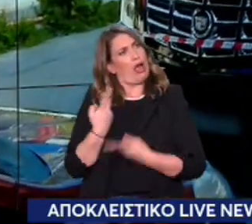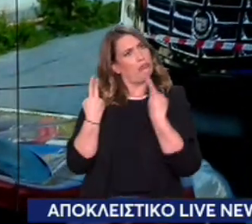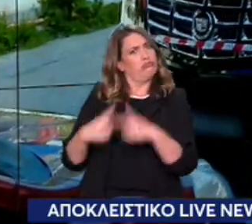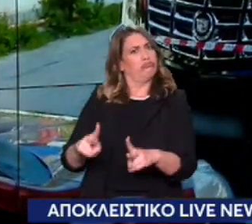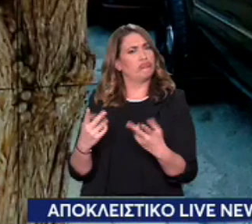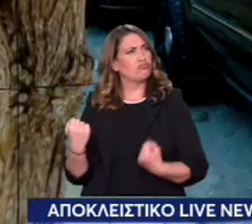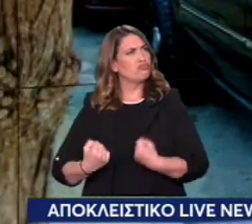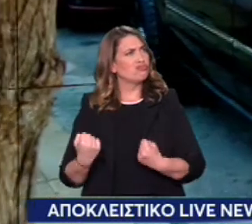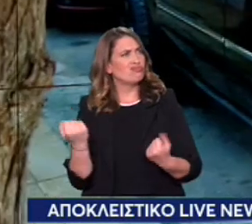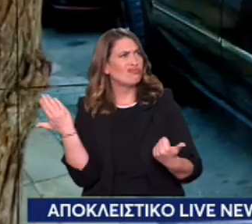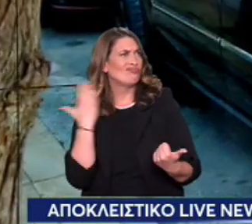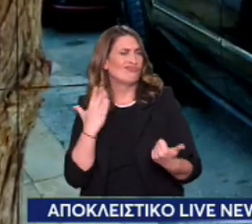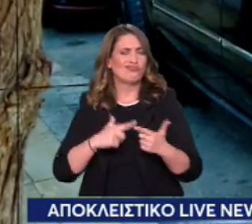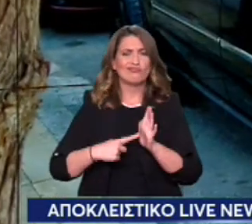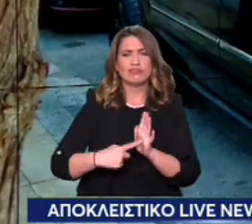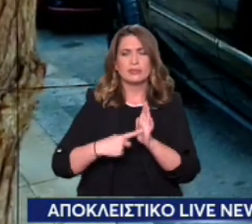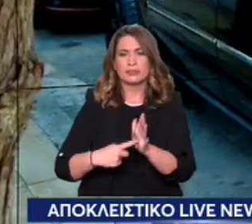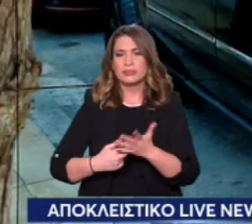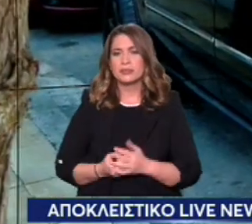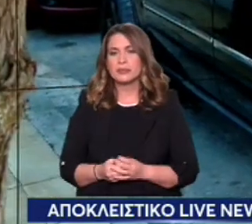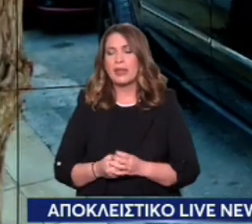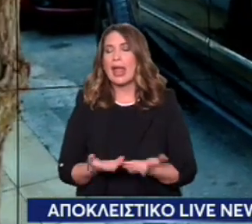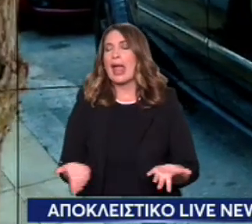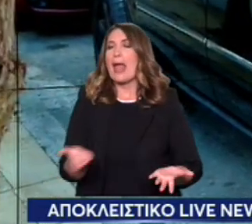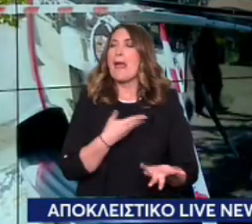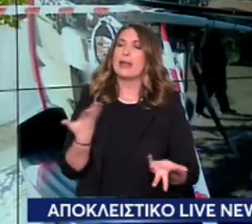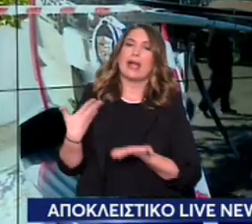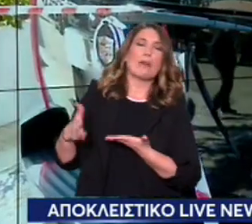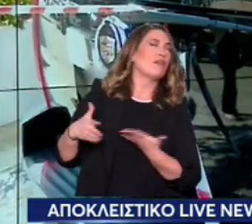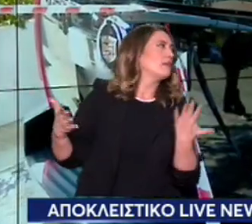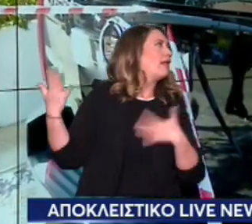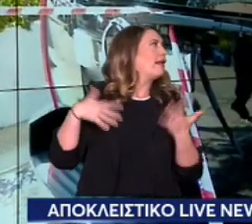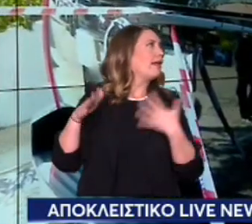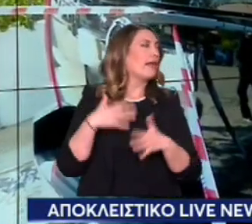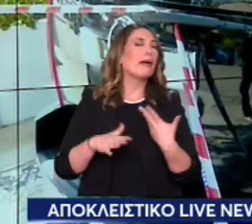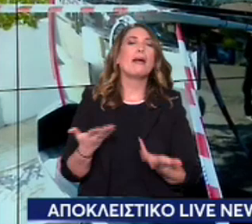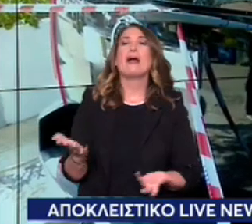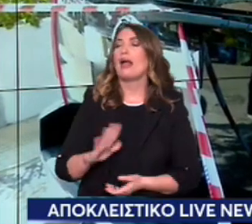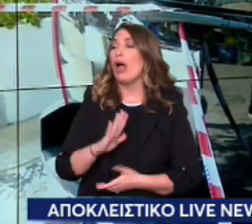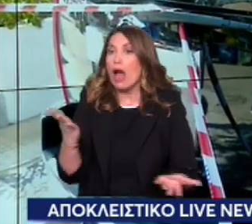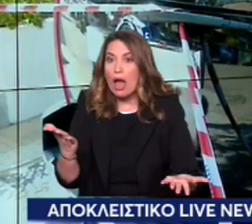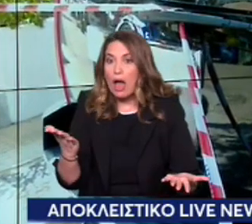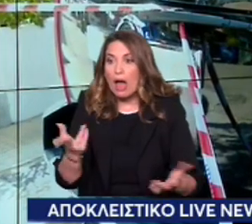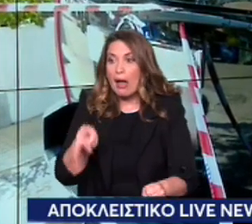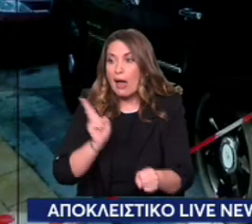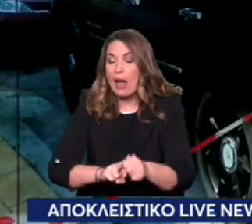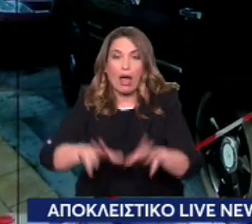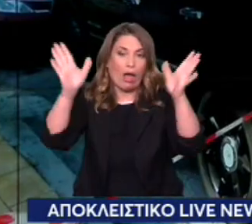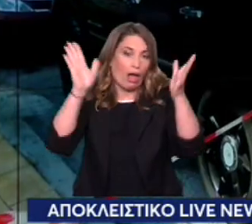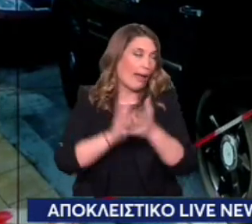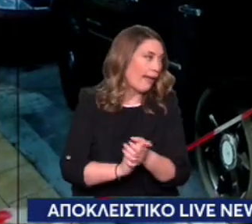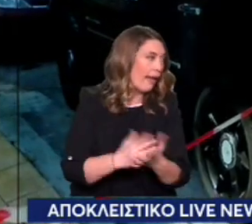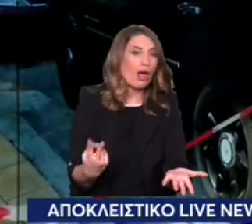λοιπόν είναι η πραγματικότητα που εμείς θέλουμε απλά να κάνουμε, ότι δεν τη βλέπουμε, μέχρι να πέσει ένας άνθρωπος νεκρός. Και μια οικογένεια να τον θρυνεί.